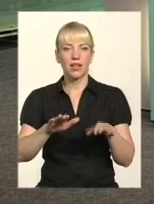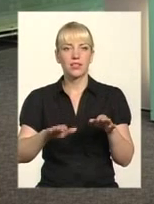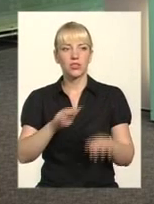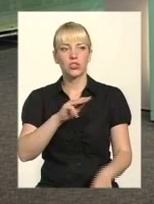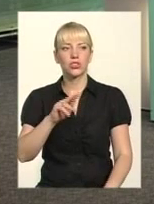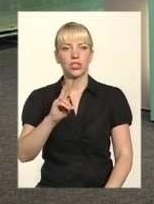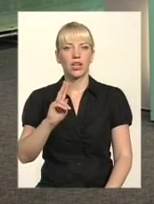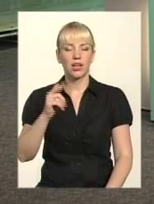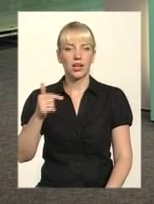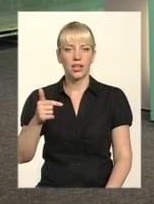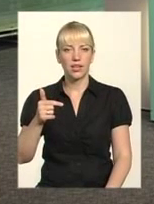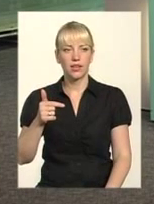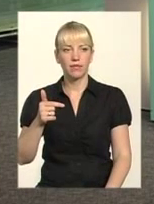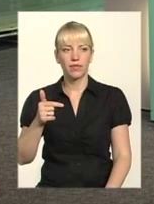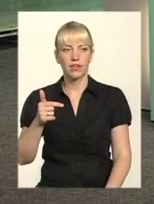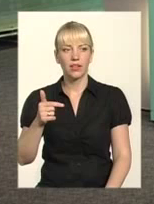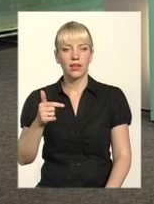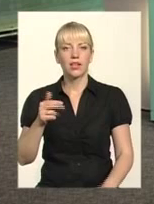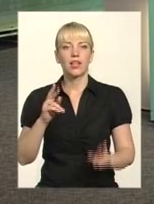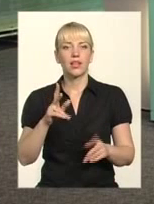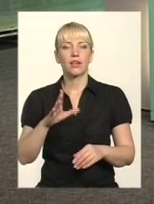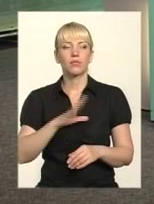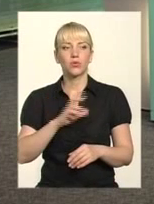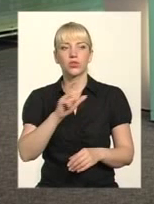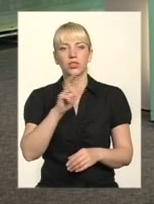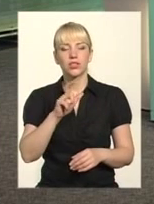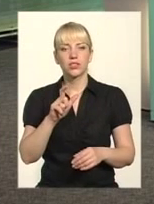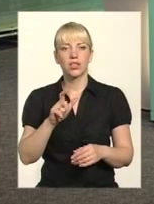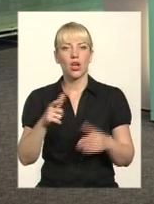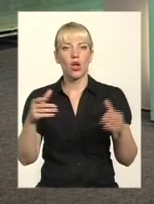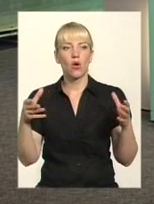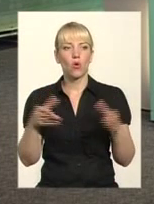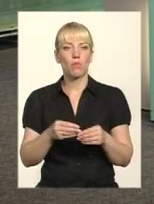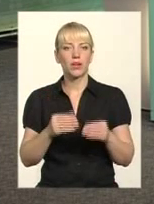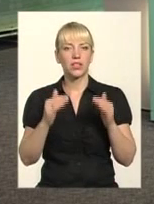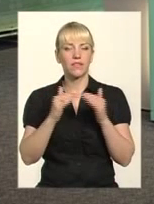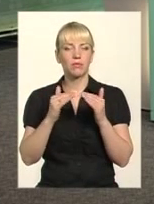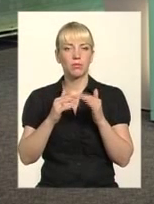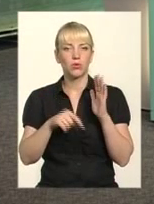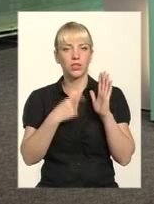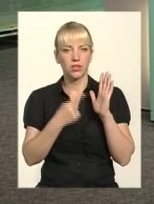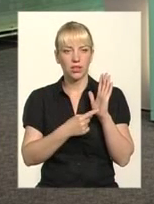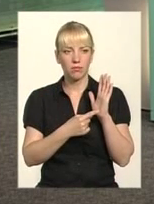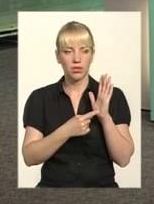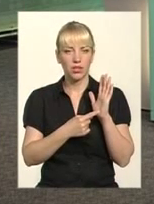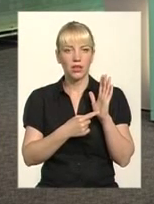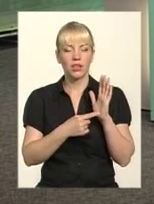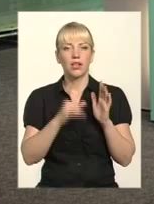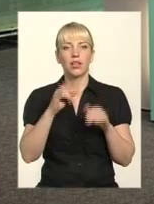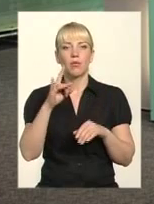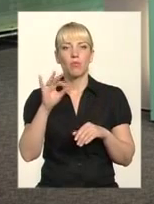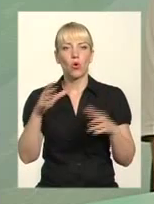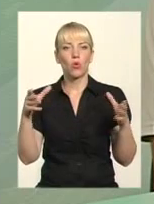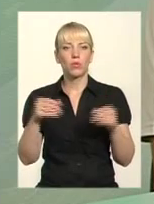господарства, чи як бути з кооперативними в такому випадку будинками. Потім знову ж, що кооперативні